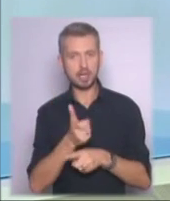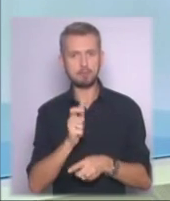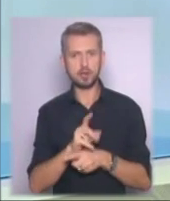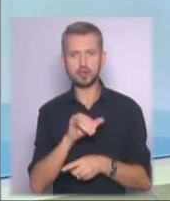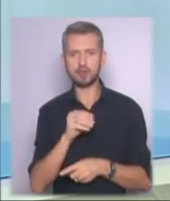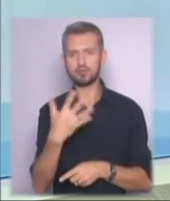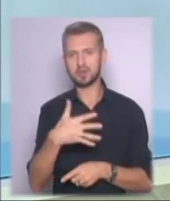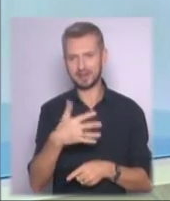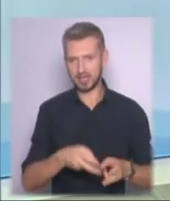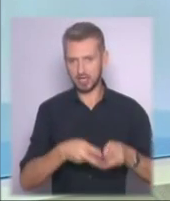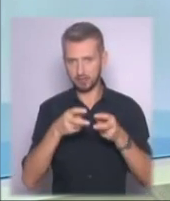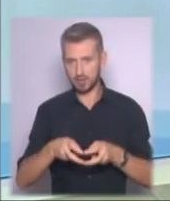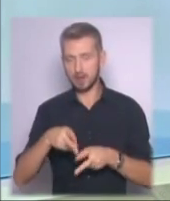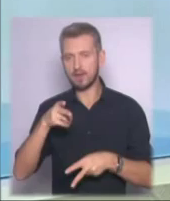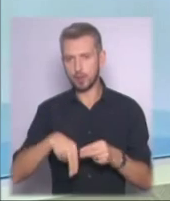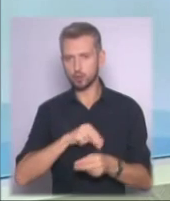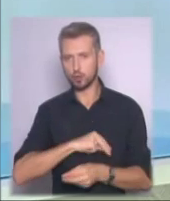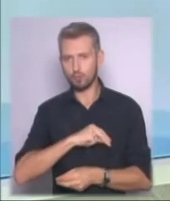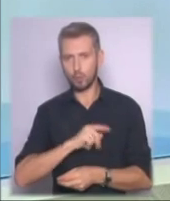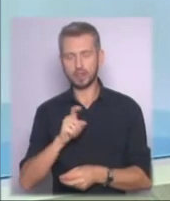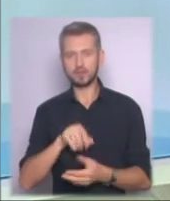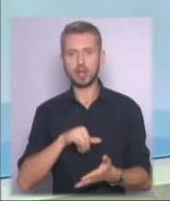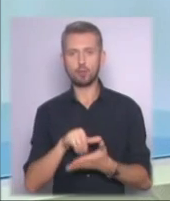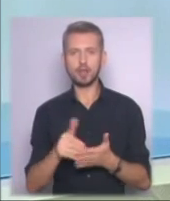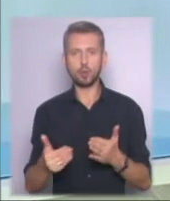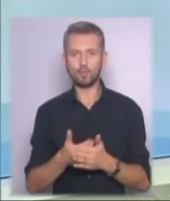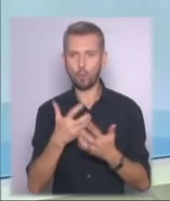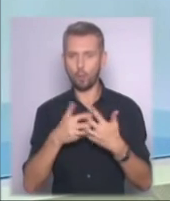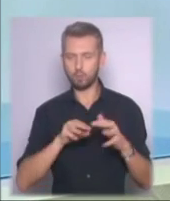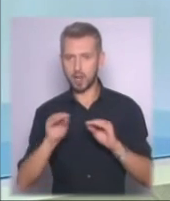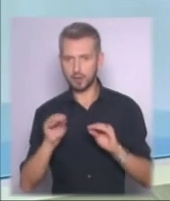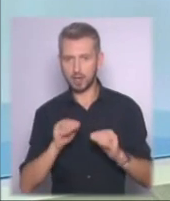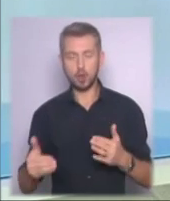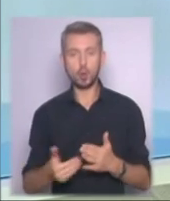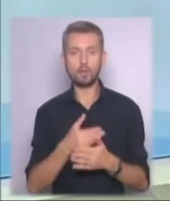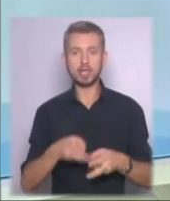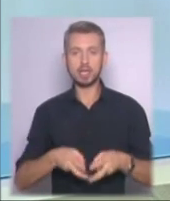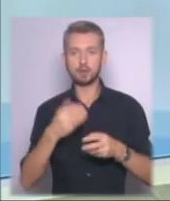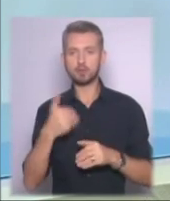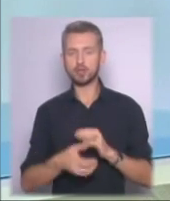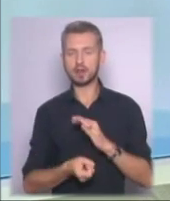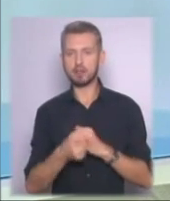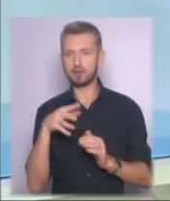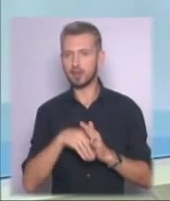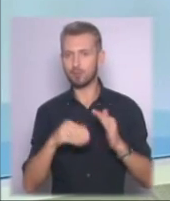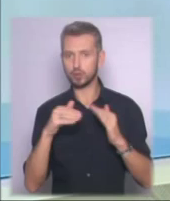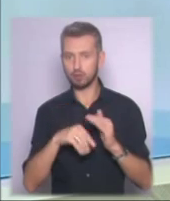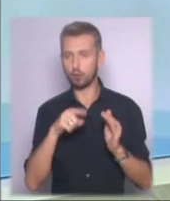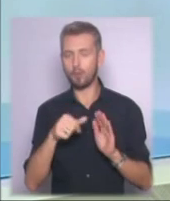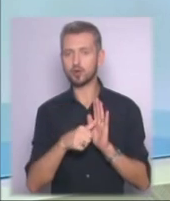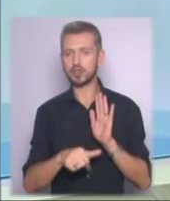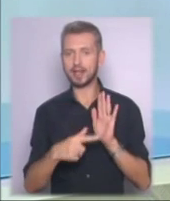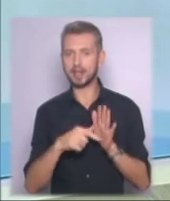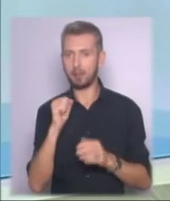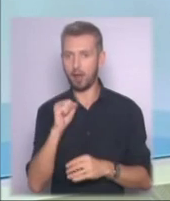об'єктах завершують роботи зі становлення нового обладнання. Новенький підйомник вже з'явився у будинку 67А,